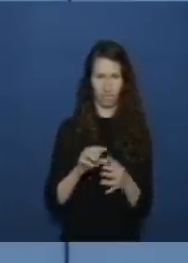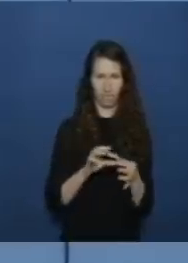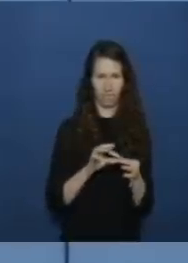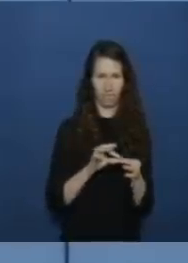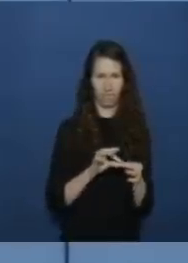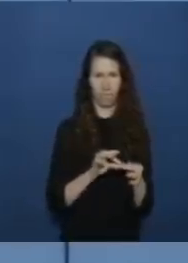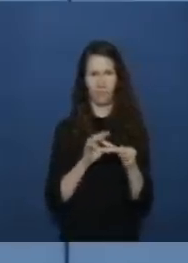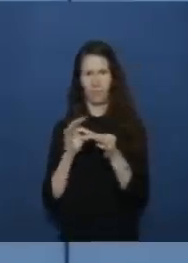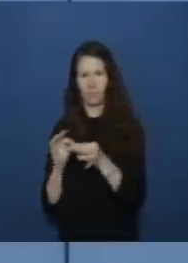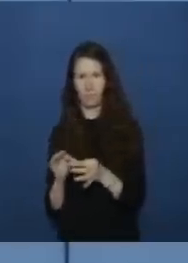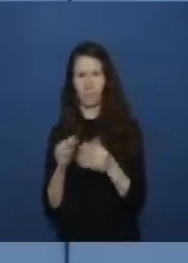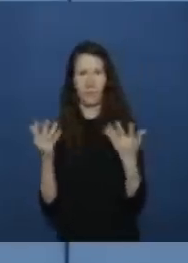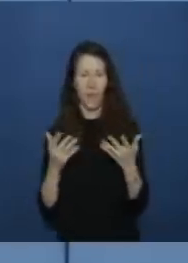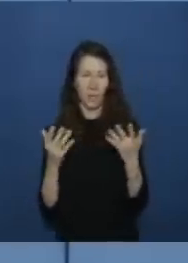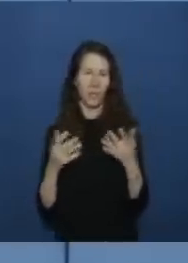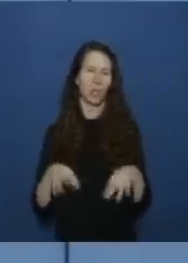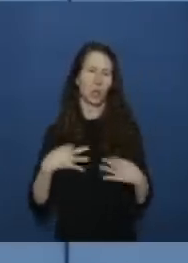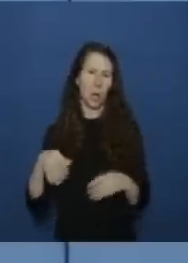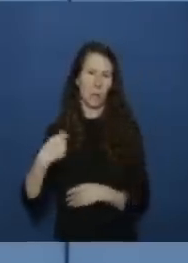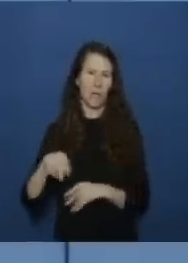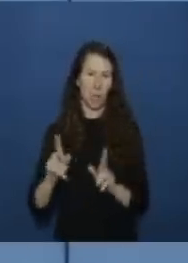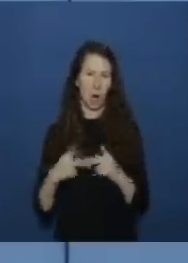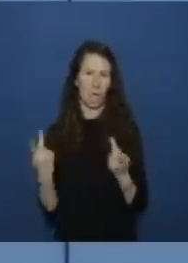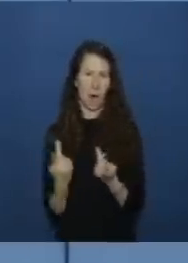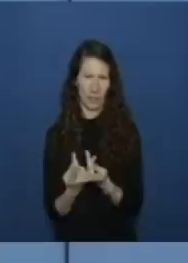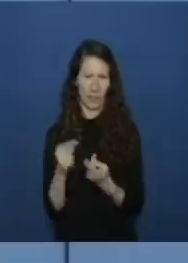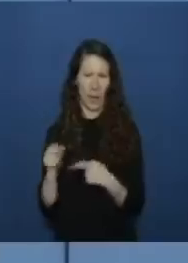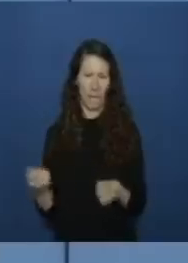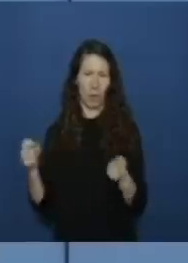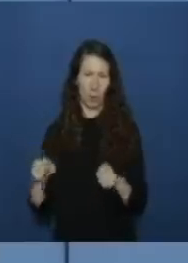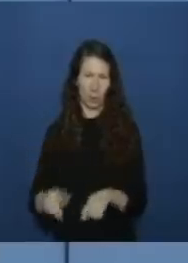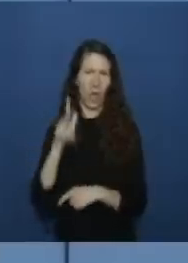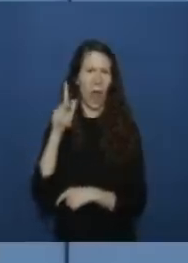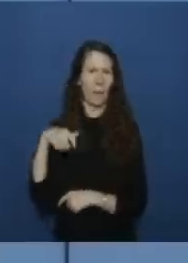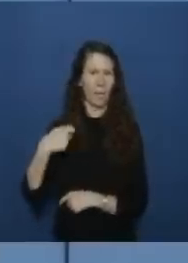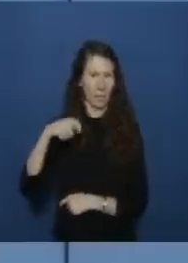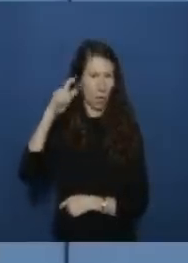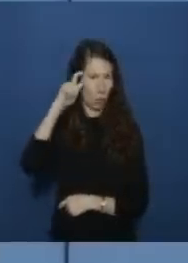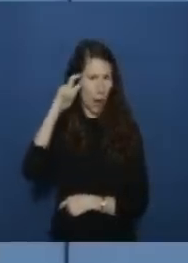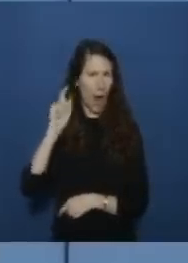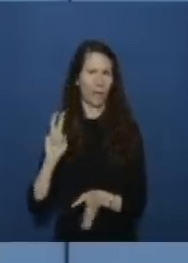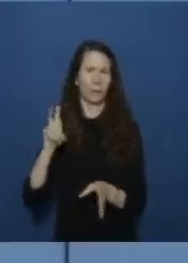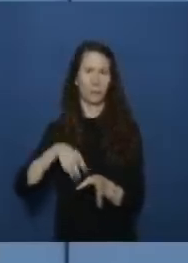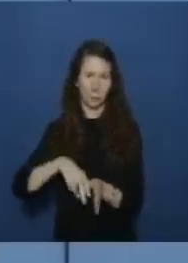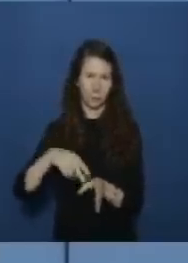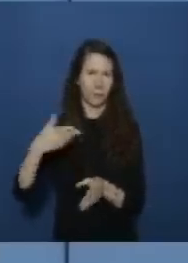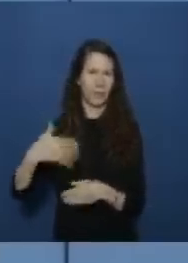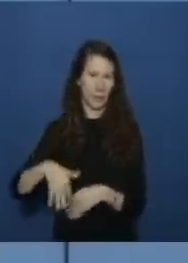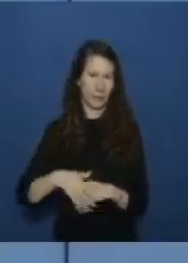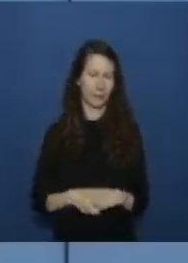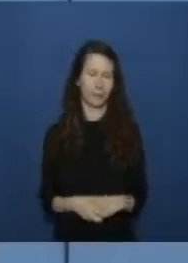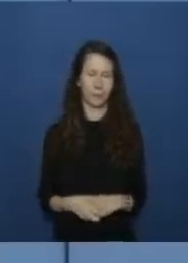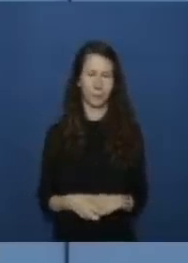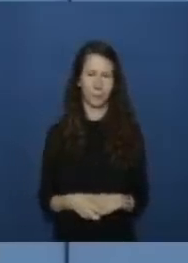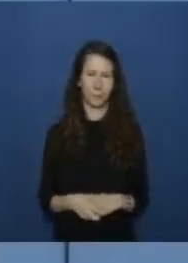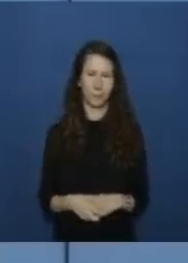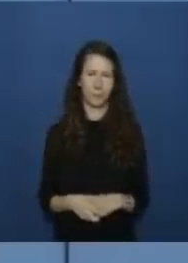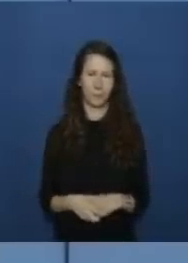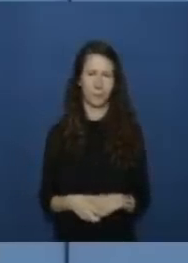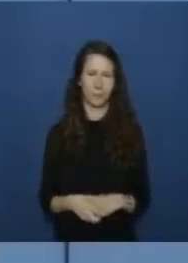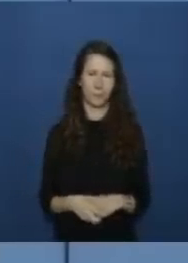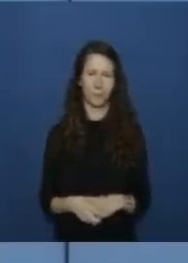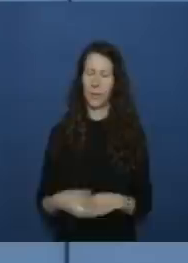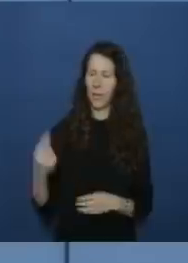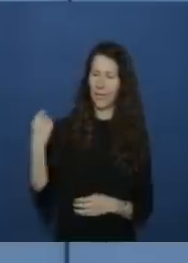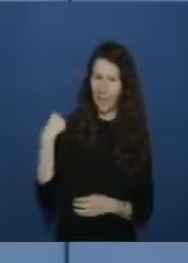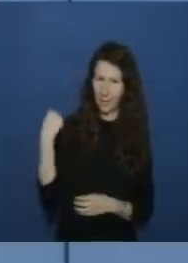beschluss der gesundheitsminister konferenz an der auch herr minister sparen mit teilgenommen hat nun gab es